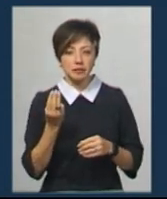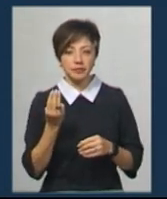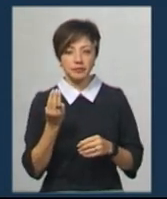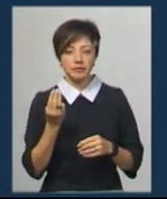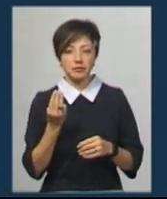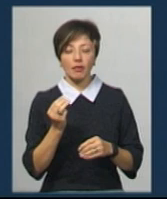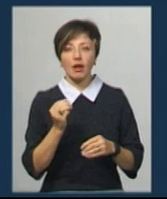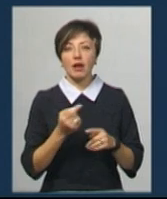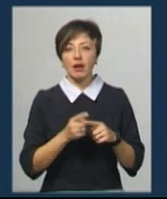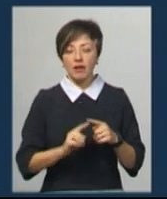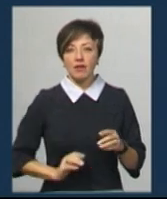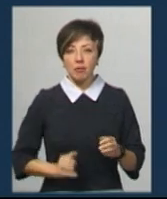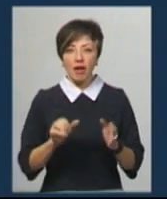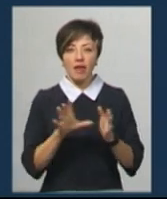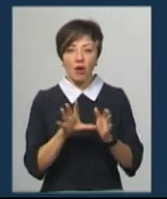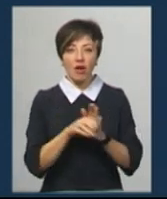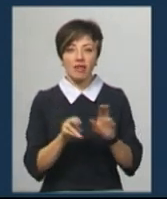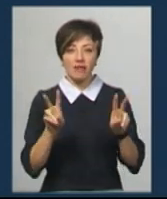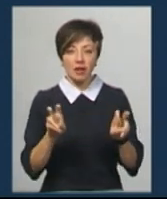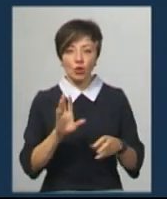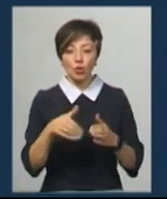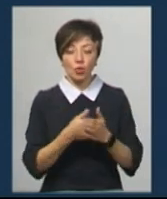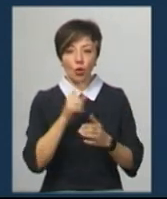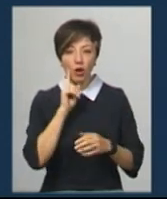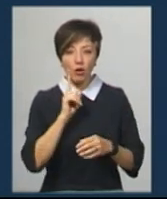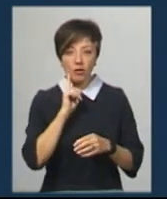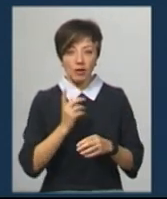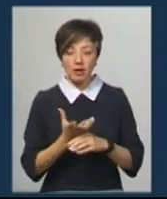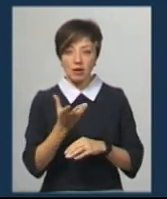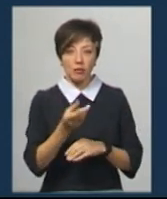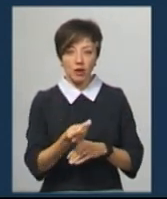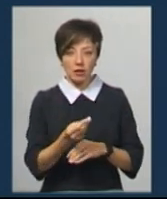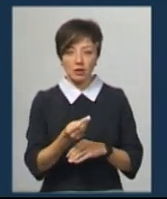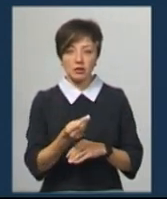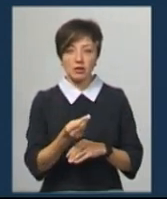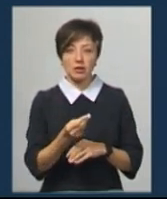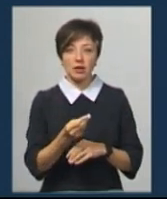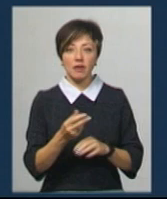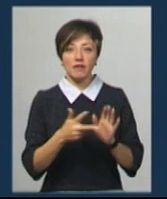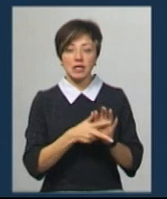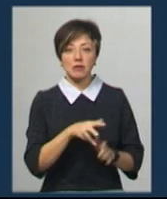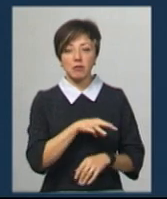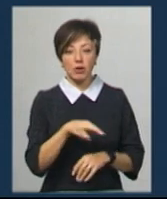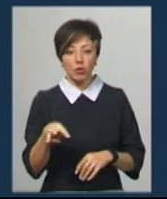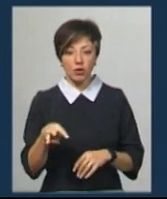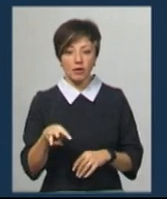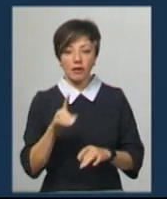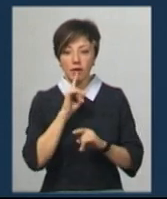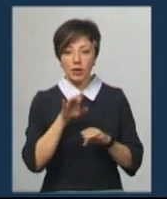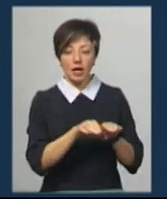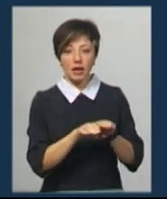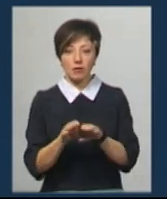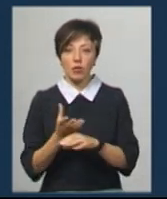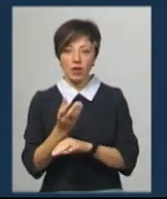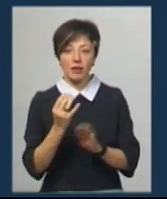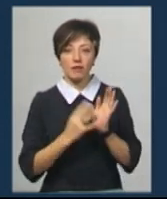По «Енергоінвесту» вони сказали так, що до тих пір, поки вони не заплатять «Енергоінвесту» року 8 мільйонів, не вийде на рівень проплати